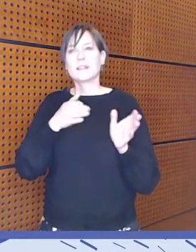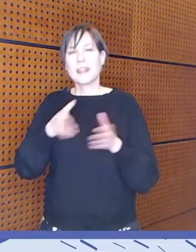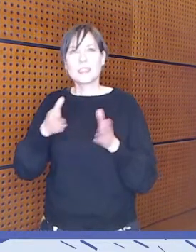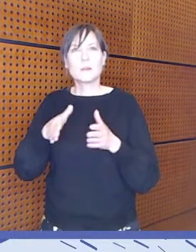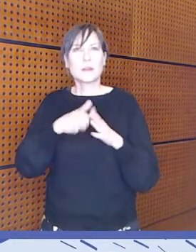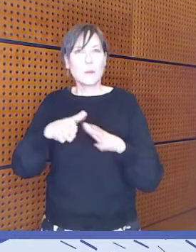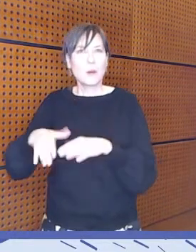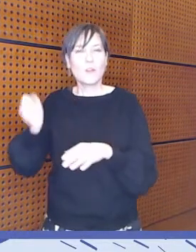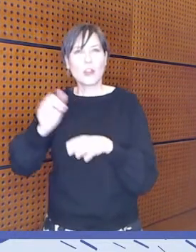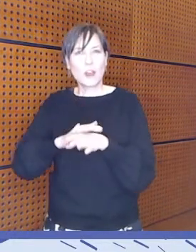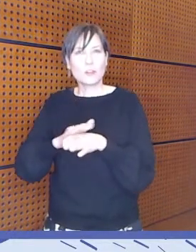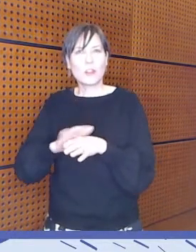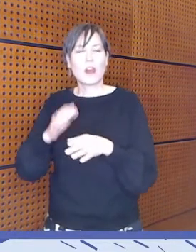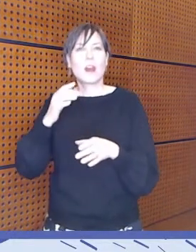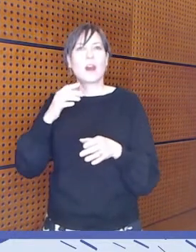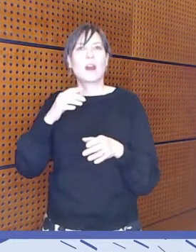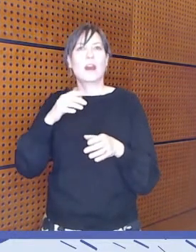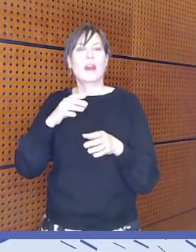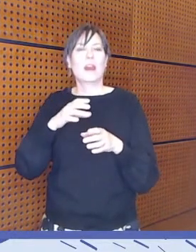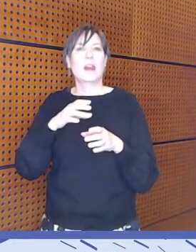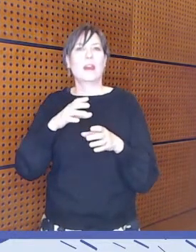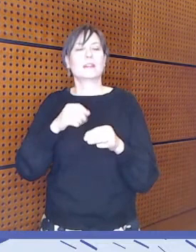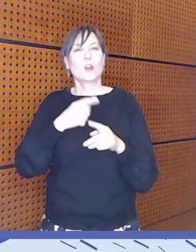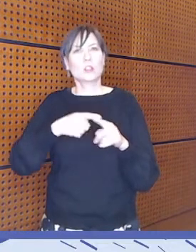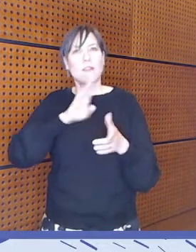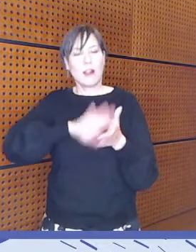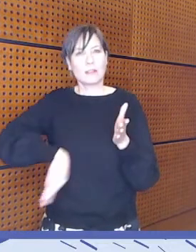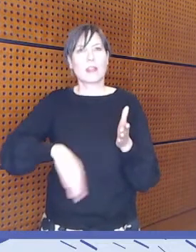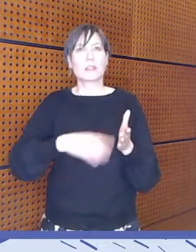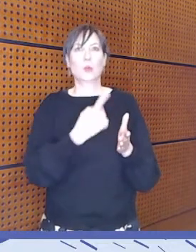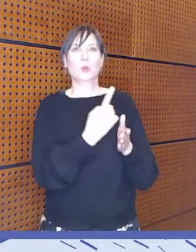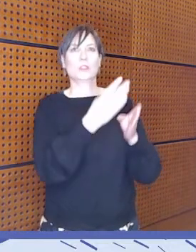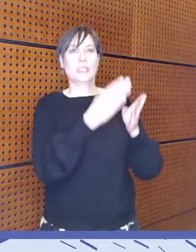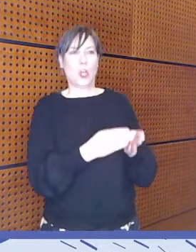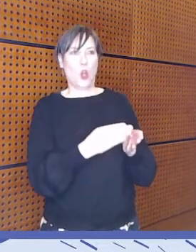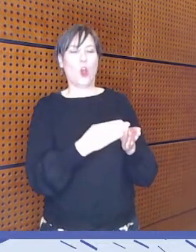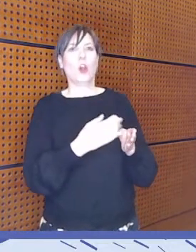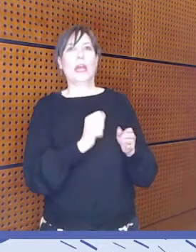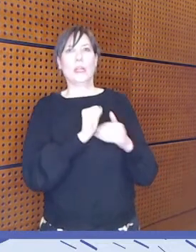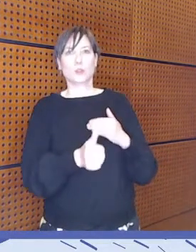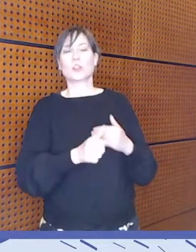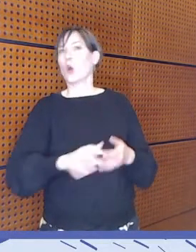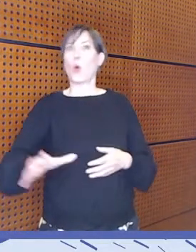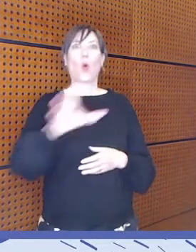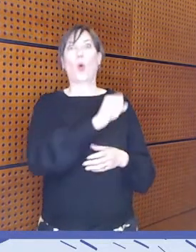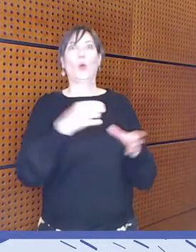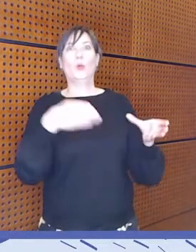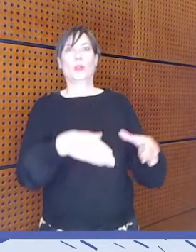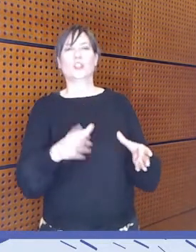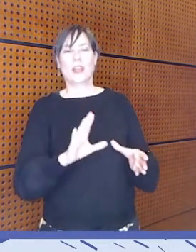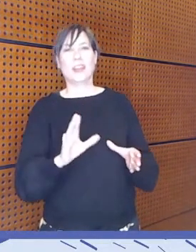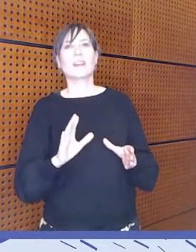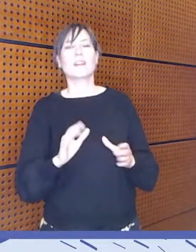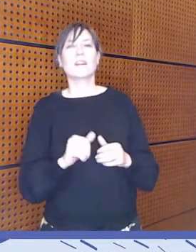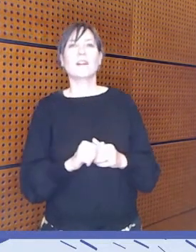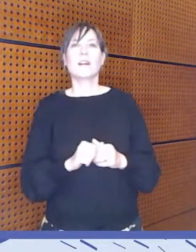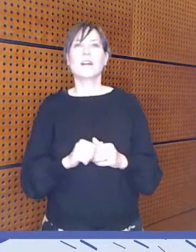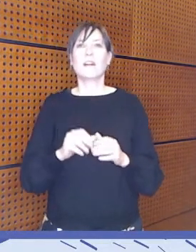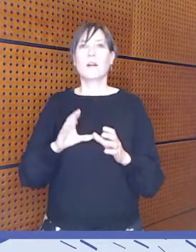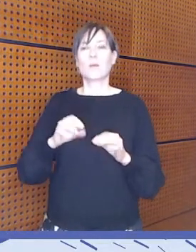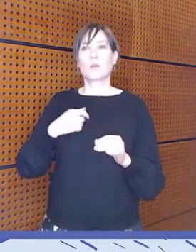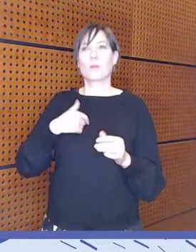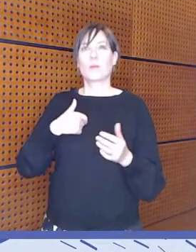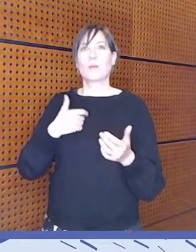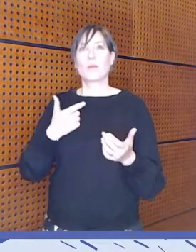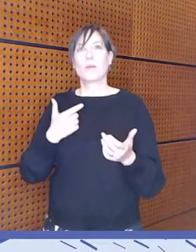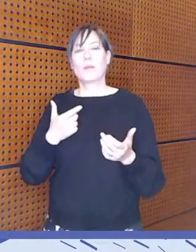kuitenkaan, että näin ei käy. Mä huomaan itsekin tässä työssä usein sitä, että mä olen sitten se ainoa, kuka sitten nyt tätä asiaa, ja sitten mulle tulee apua, että voinko me nyt